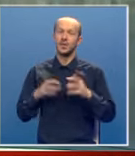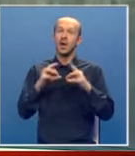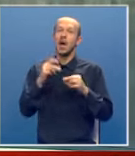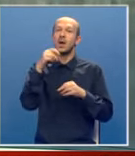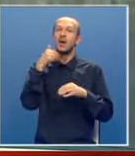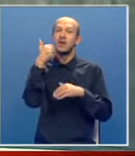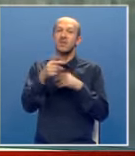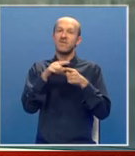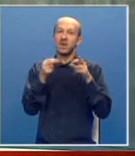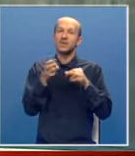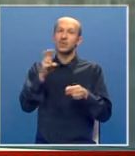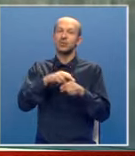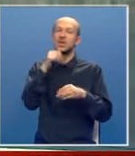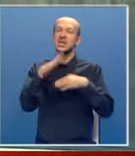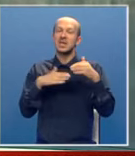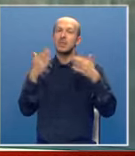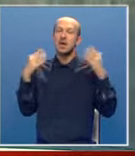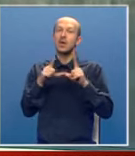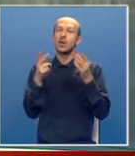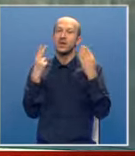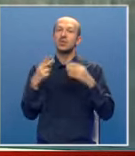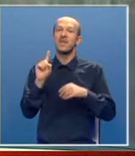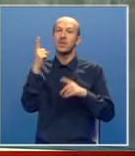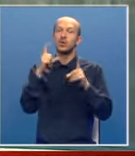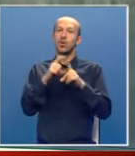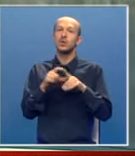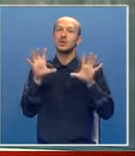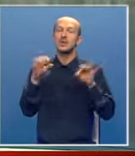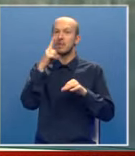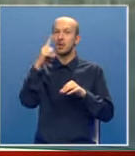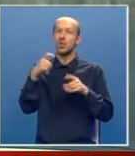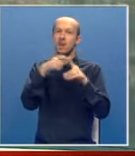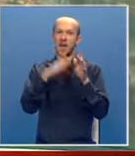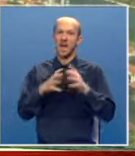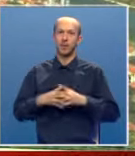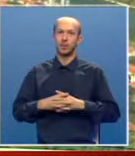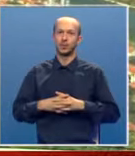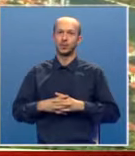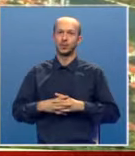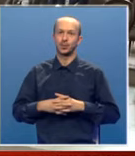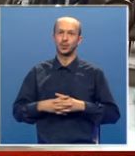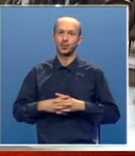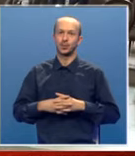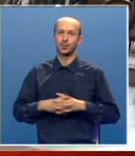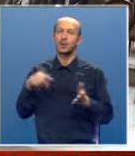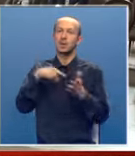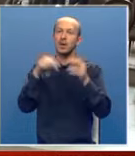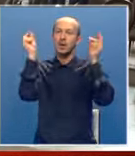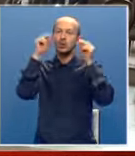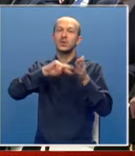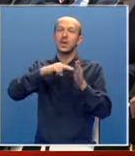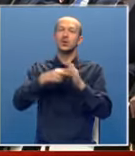narednoj fazi pristupit će se izgradni park u vrijednosti većoj od 10 miliona maraka. Cilj naučno